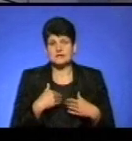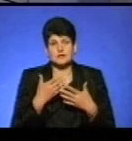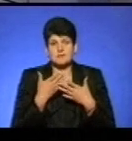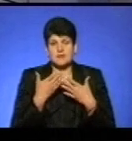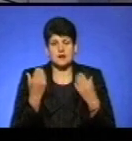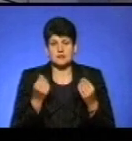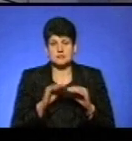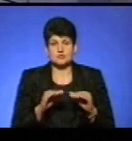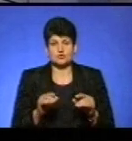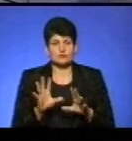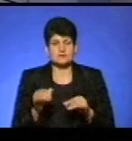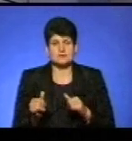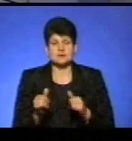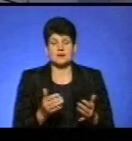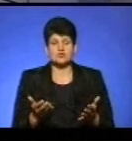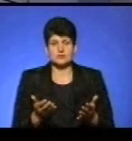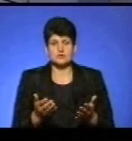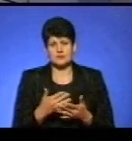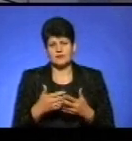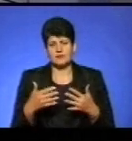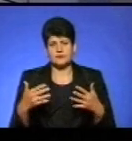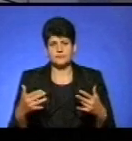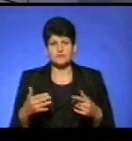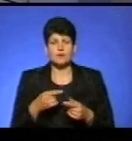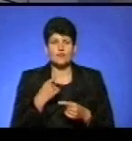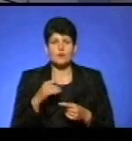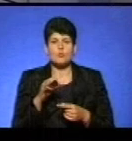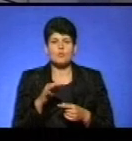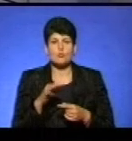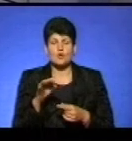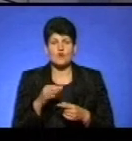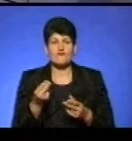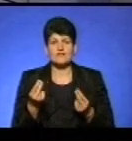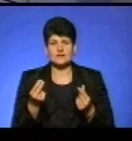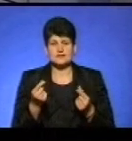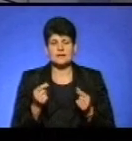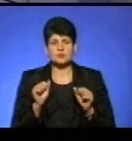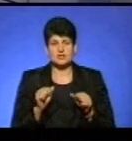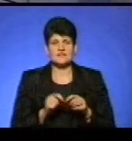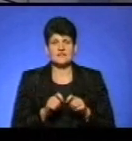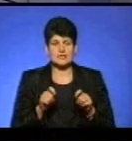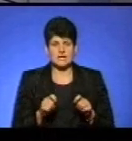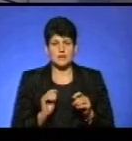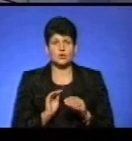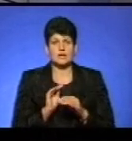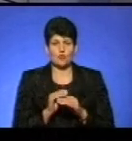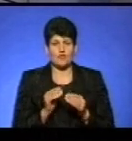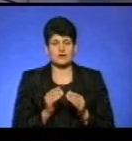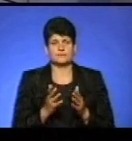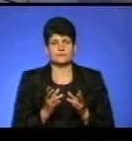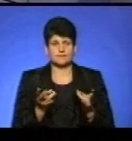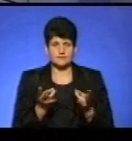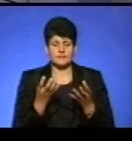навчальних заходів, що всіх забезпечити. Ну і так далі. Якщо буде